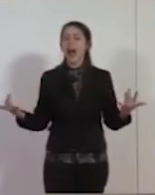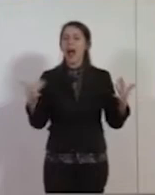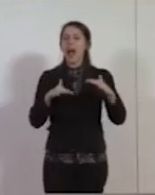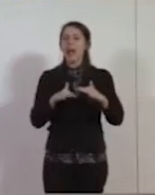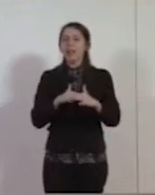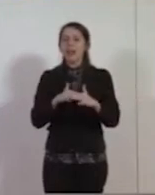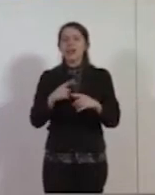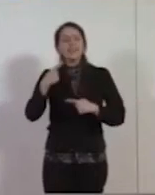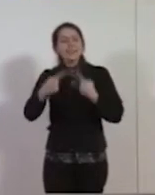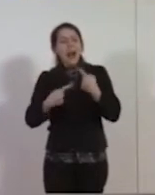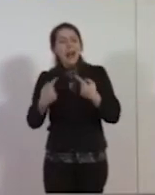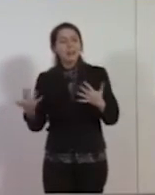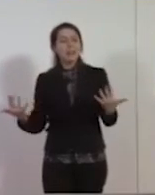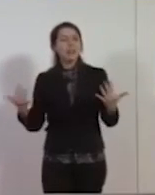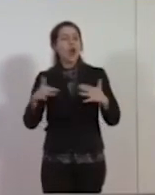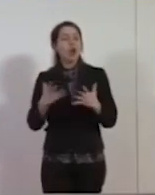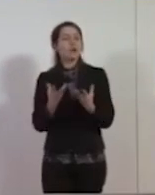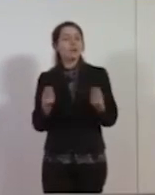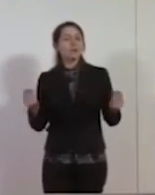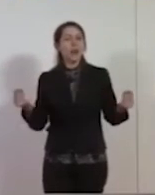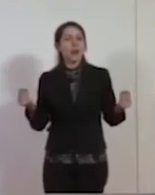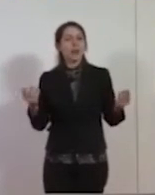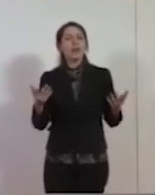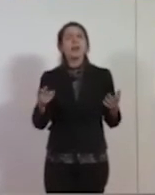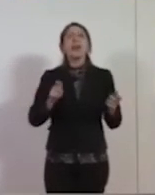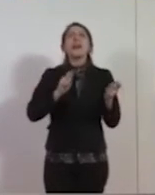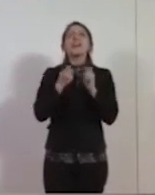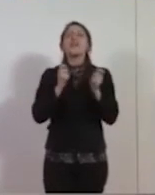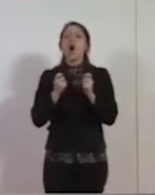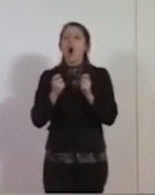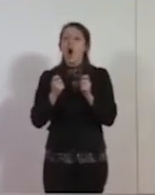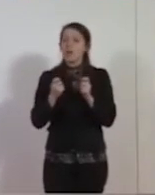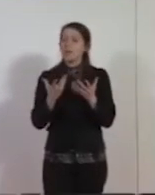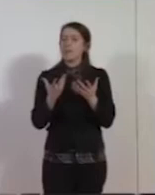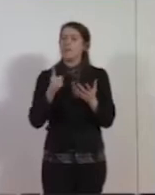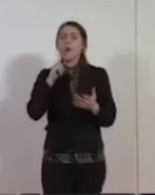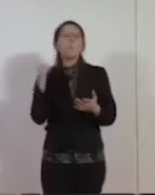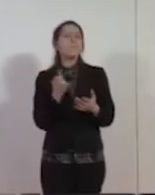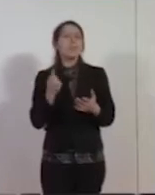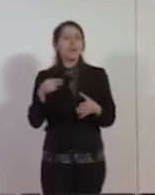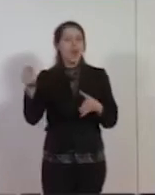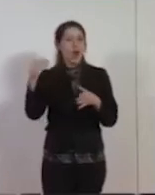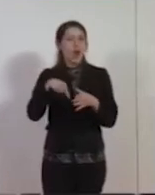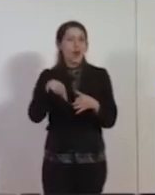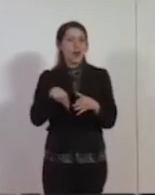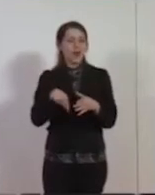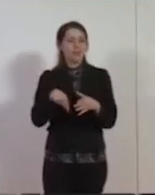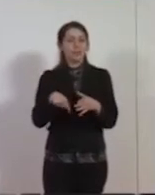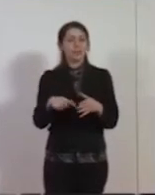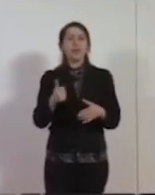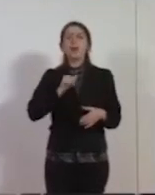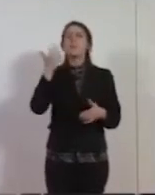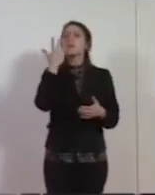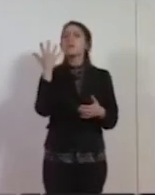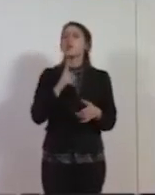tradizioni, del miglior riformismo del nostro Paese. Allora, un primo errore che non dobbiamo fare è quello di